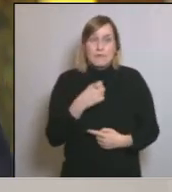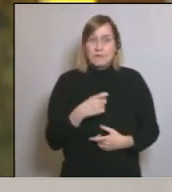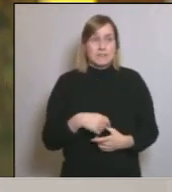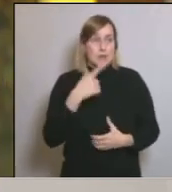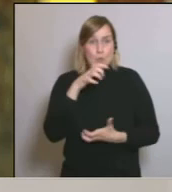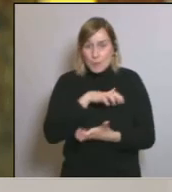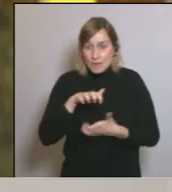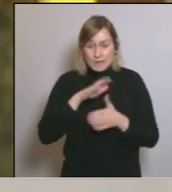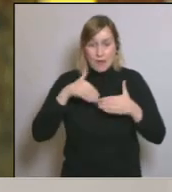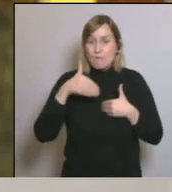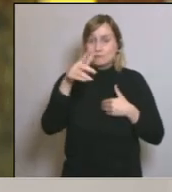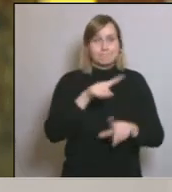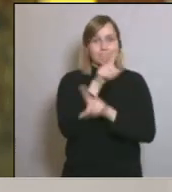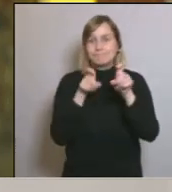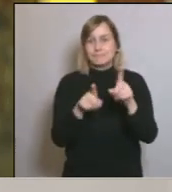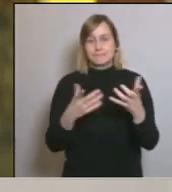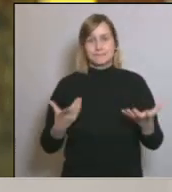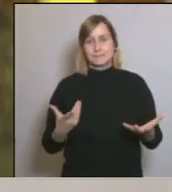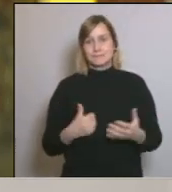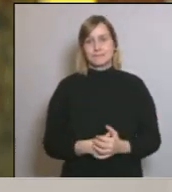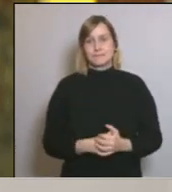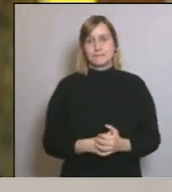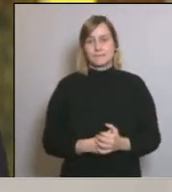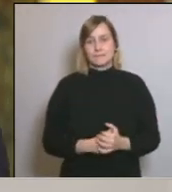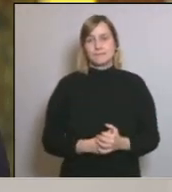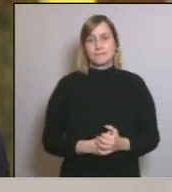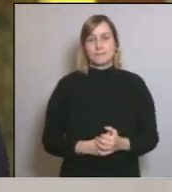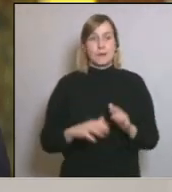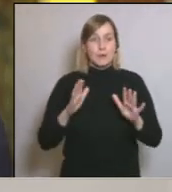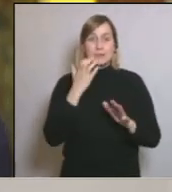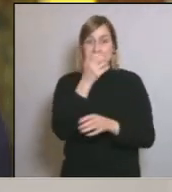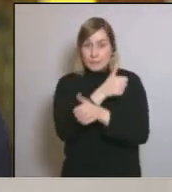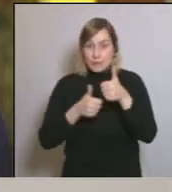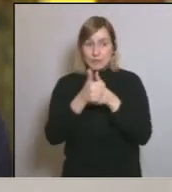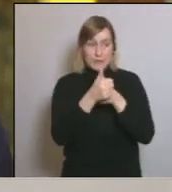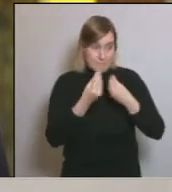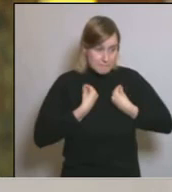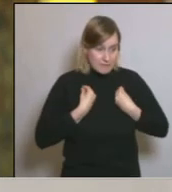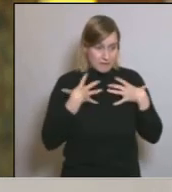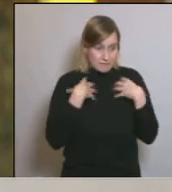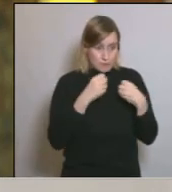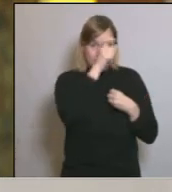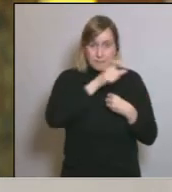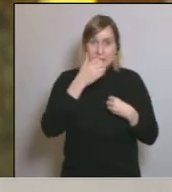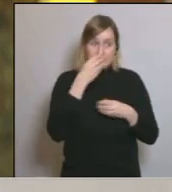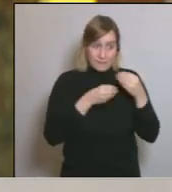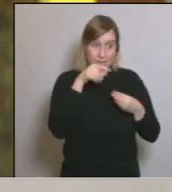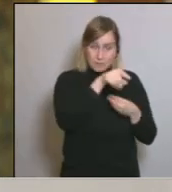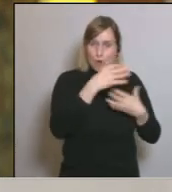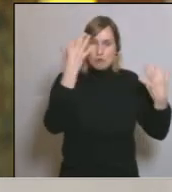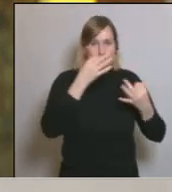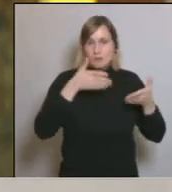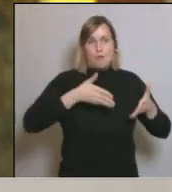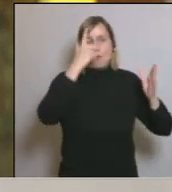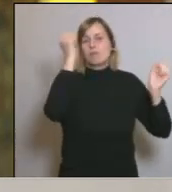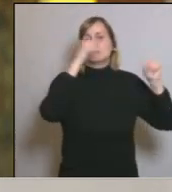complicat i el futur és molt incert. Però, si prioritzem la vida i la salut de les persones, doncs llavors segur que orientarem les